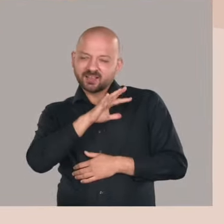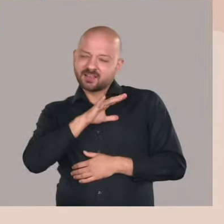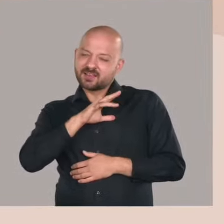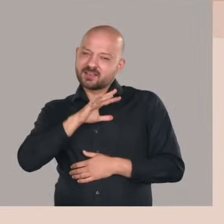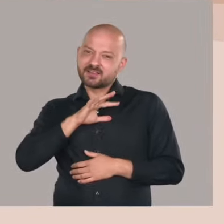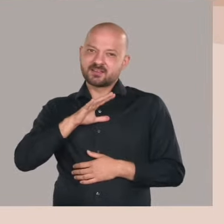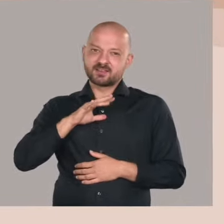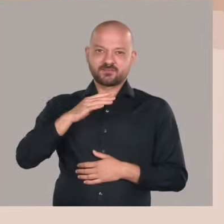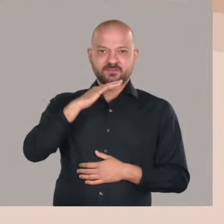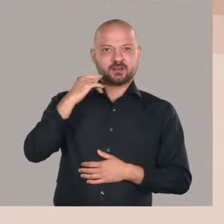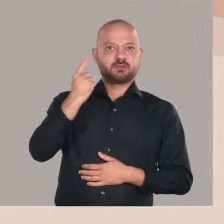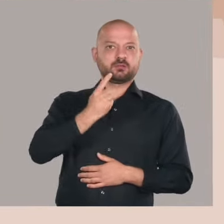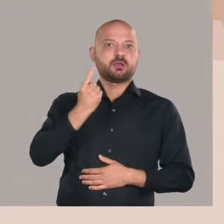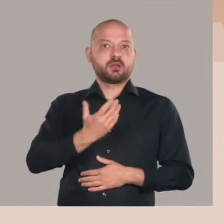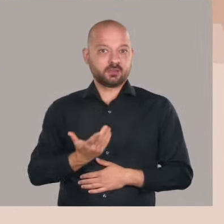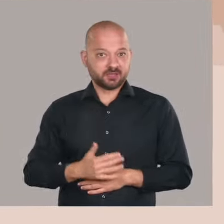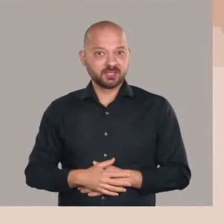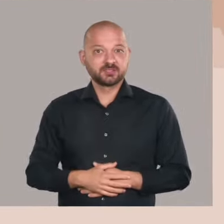viele Jahre.